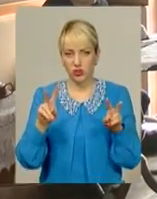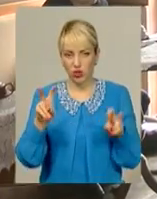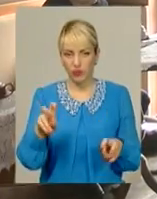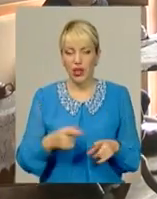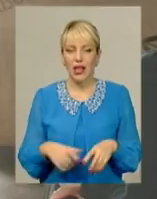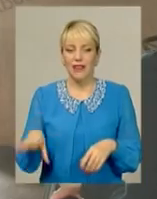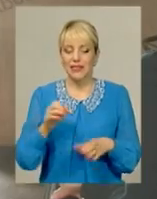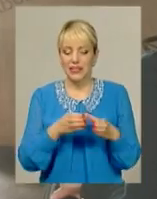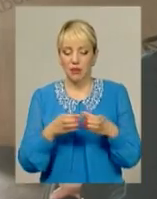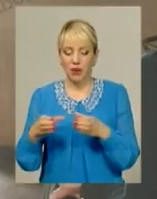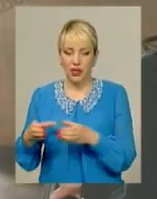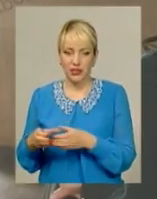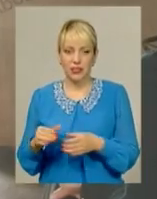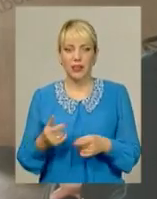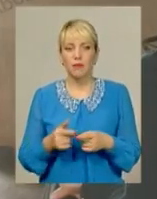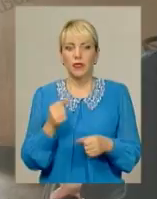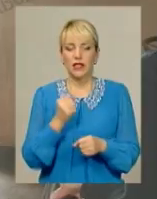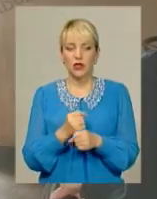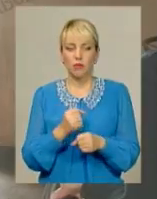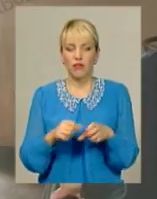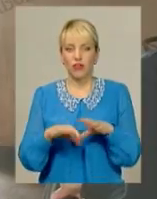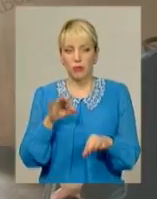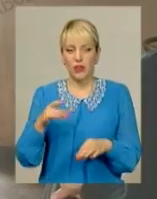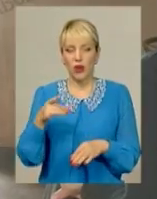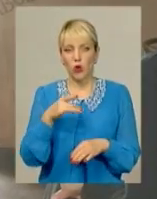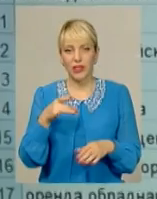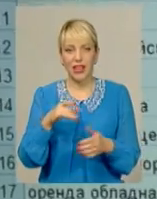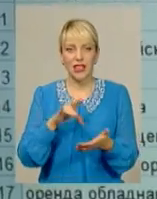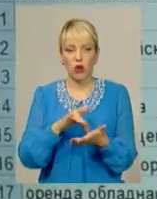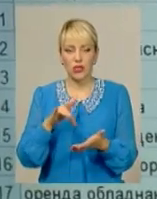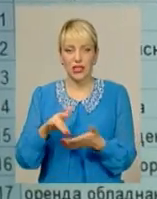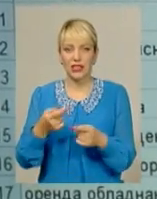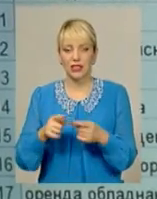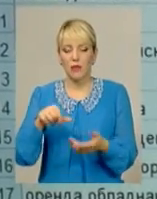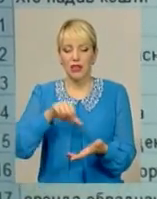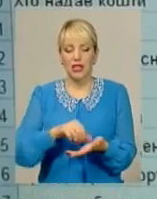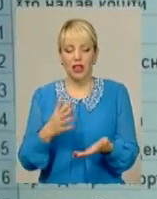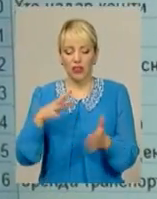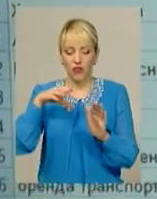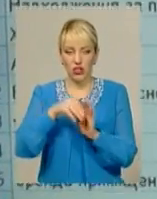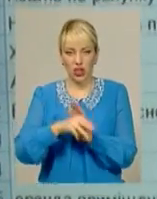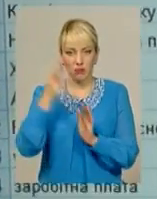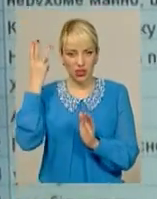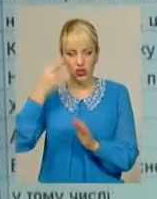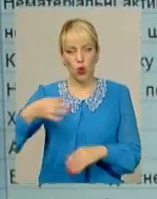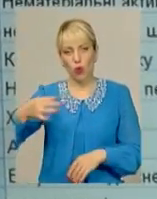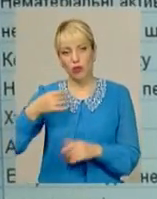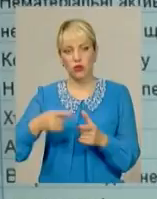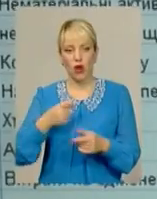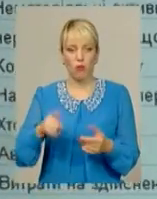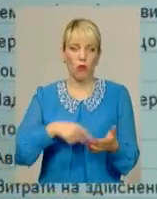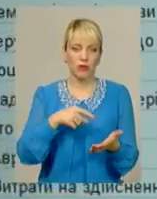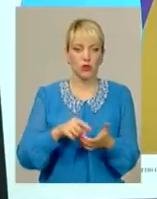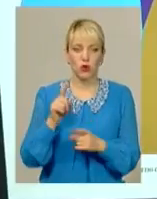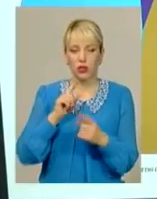громадські активісти руху «Чесно» зробили вибірку регіональних осередків тих, представники яких увійшли до Хмельницької обласної або міської ради.